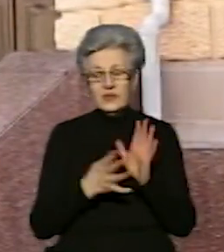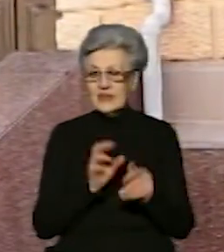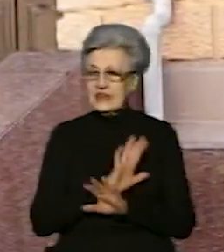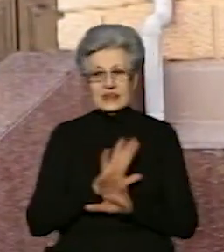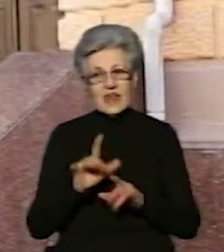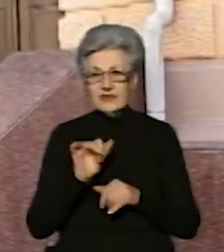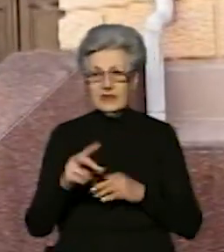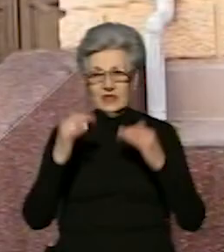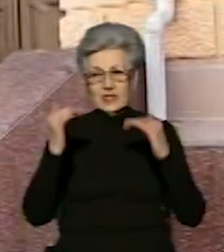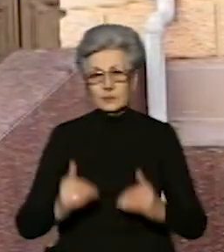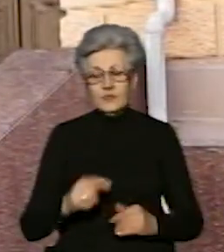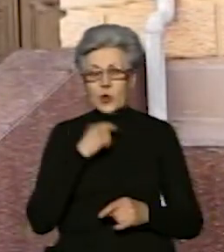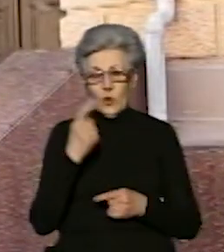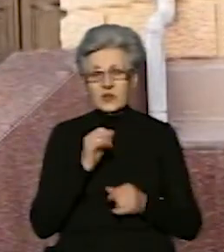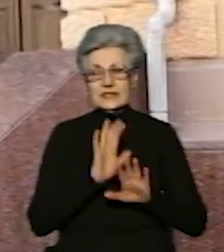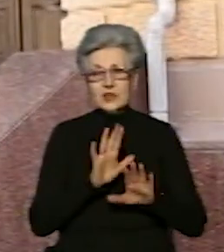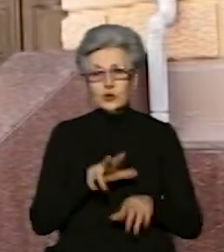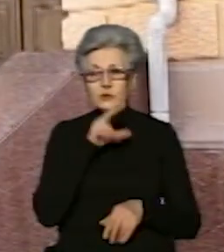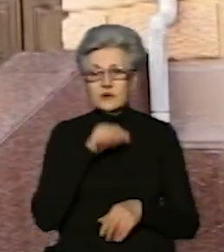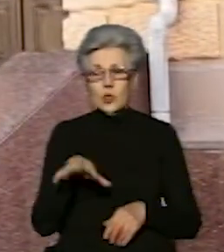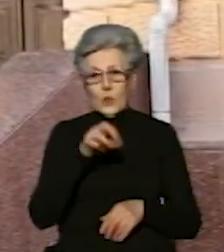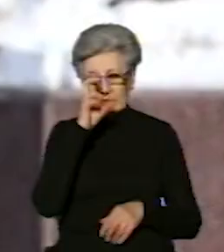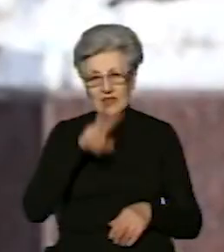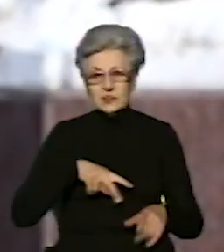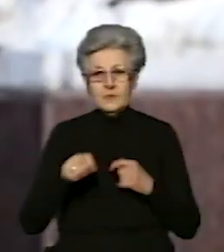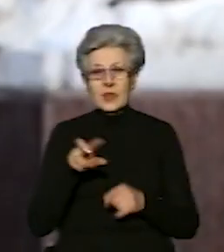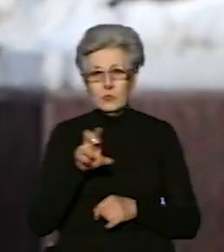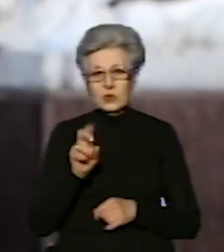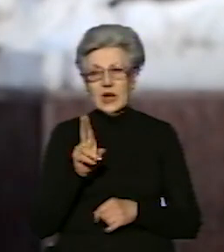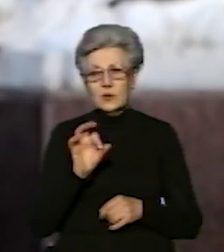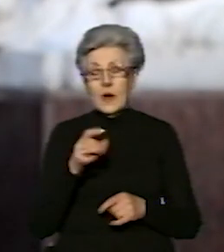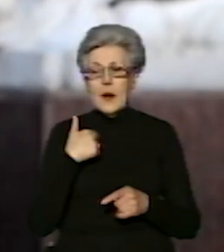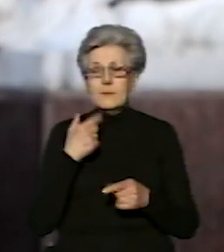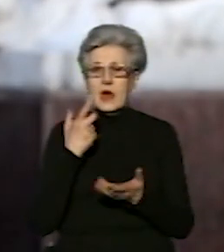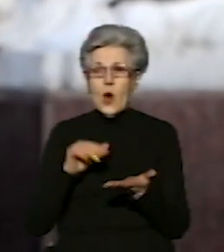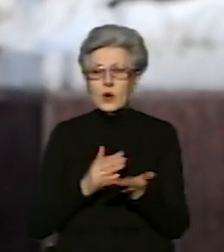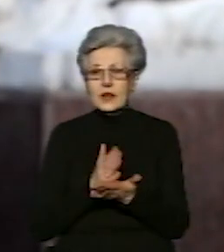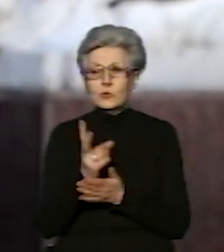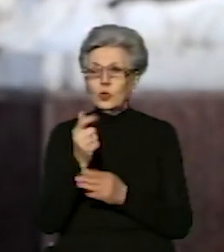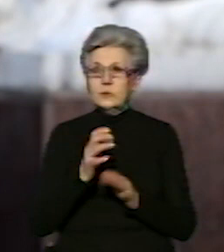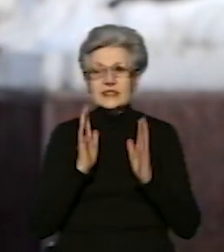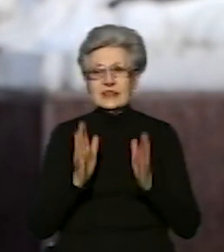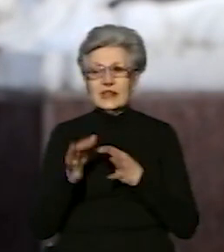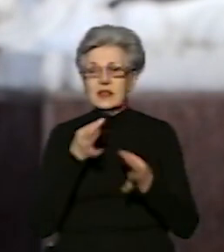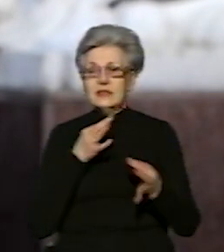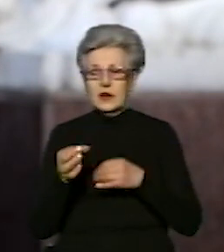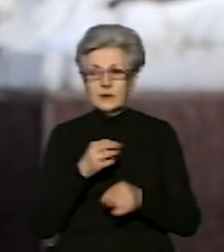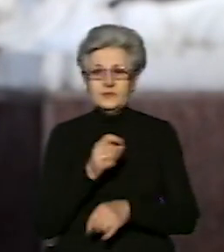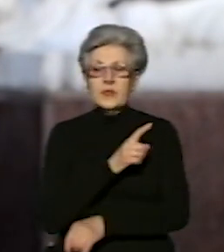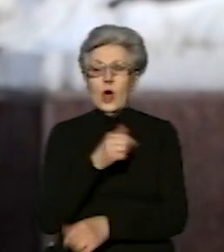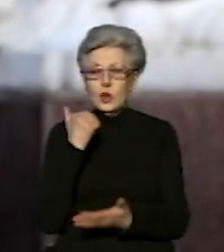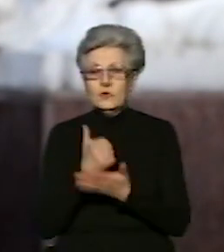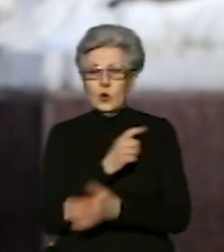заступник голови Чернівецької облдержадміністрації Богдан Ковалюк. Ми орієнтуємося виключно на рекомендації головного санітарного